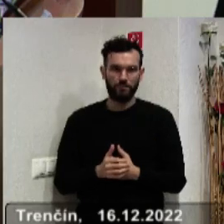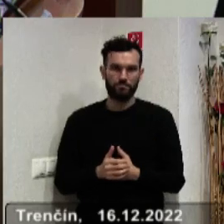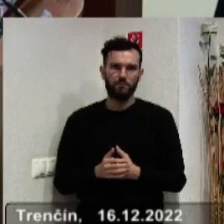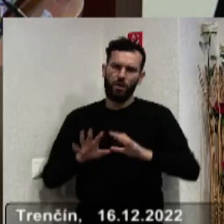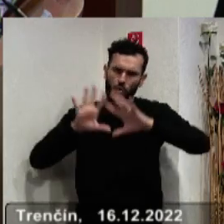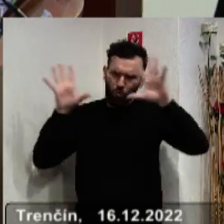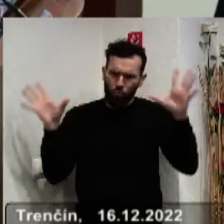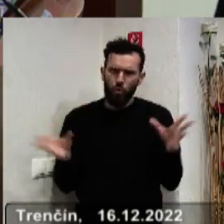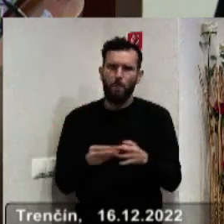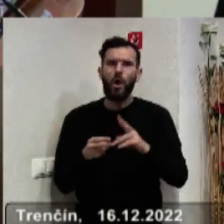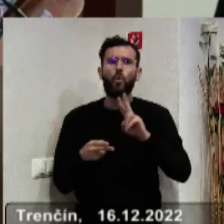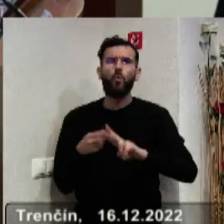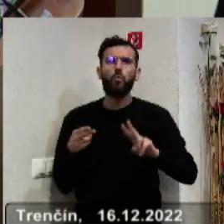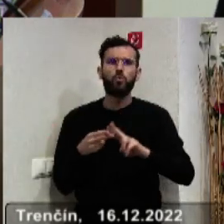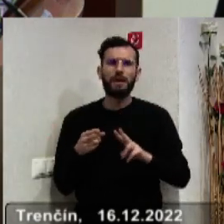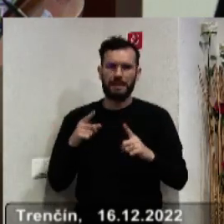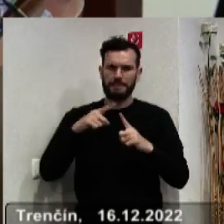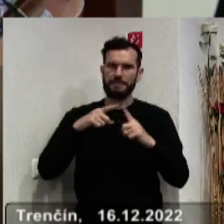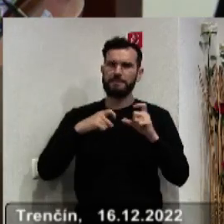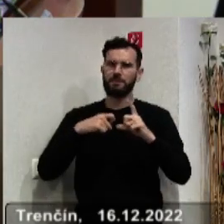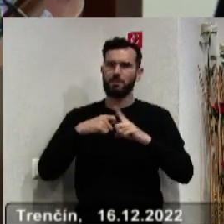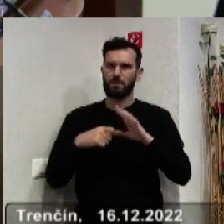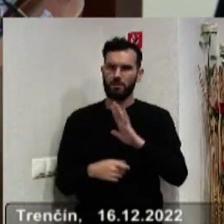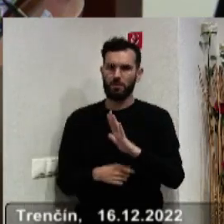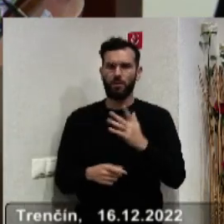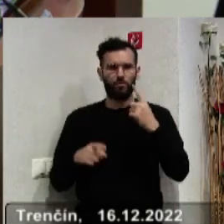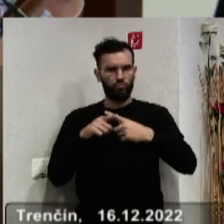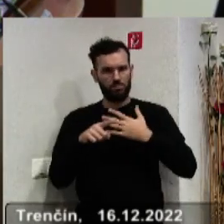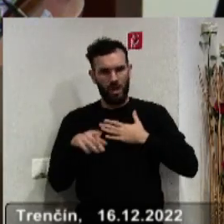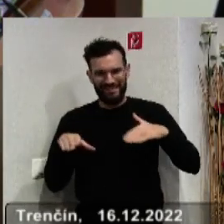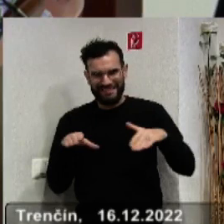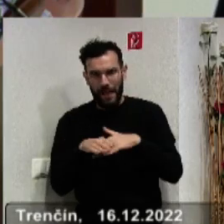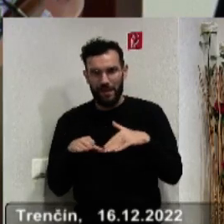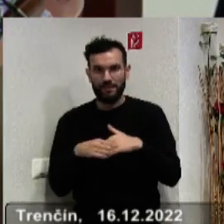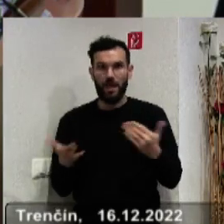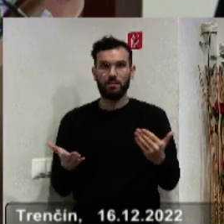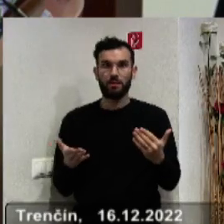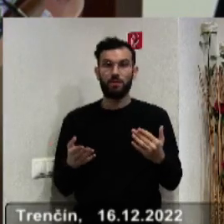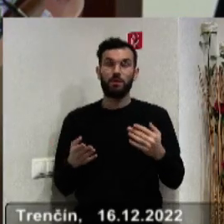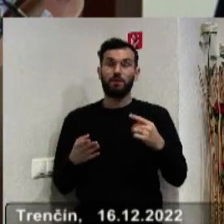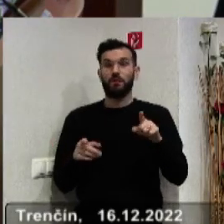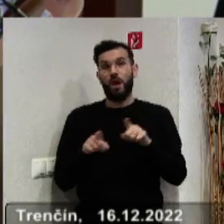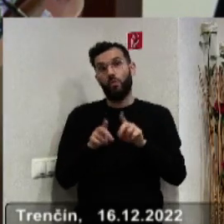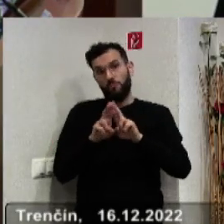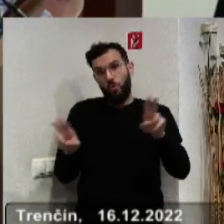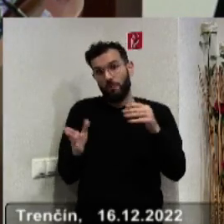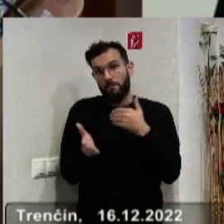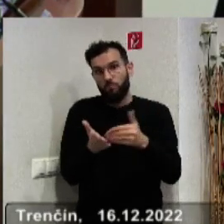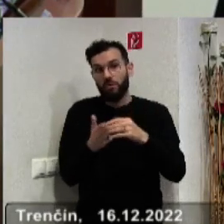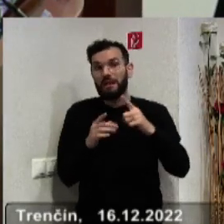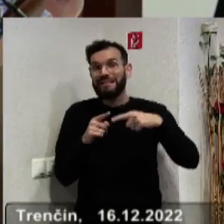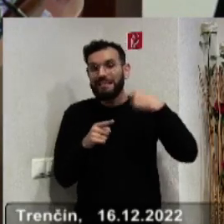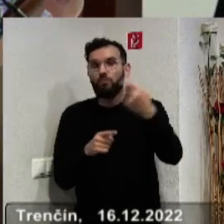ako celý úrad Trenčanského samosprávneho kraja aj naši zamestnanci a že môžeme teda pokračovať v tej